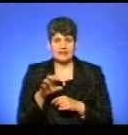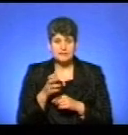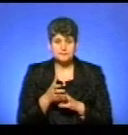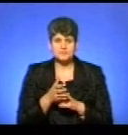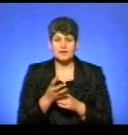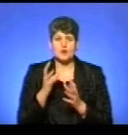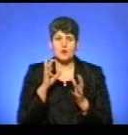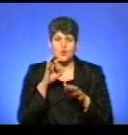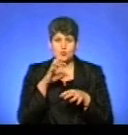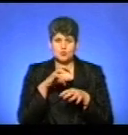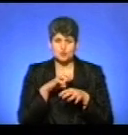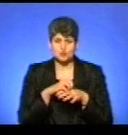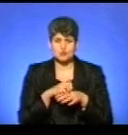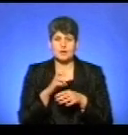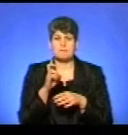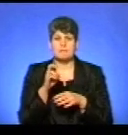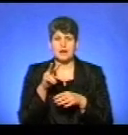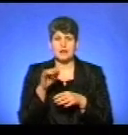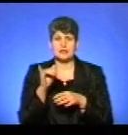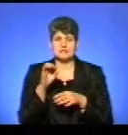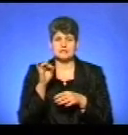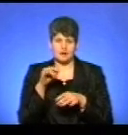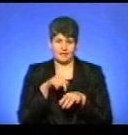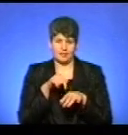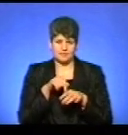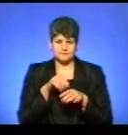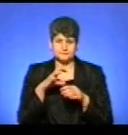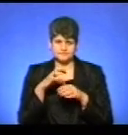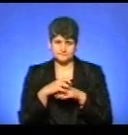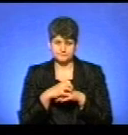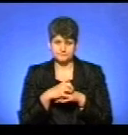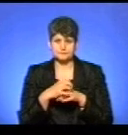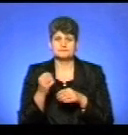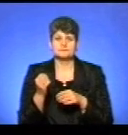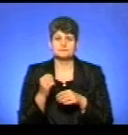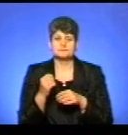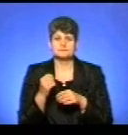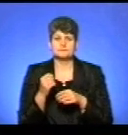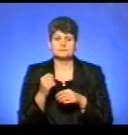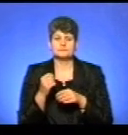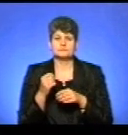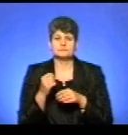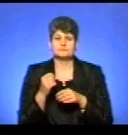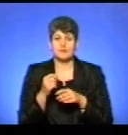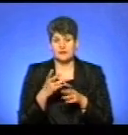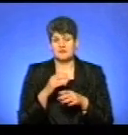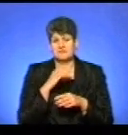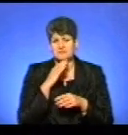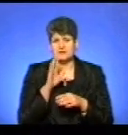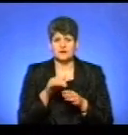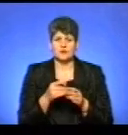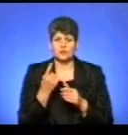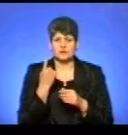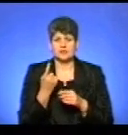Розкушує я цей блістер з діючою речовиною, антигеном, який вмонтований тут, у середині. І достатньо буквально